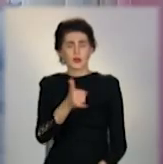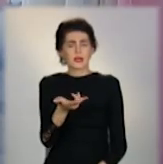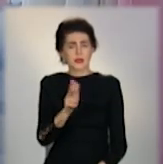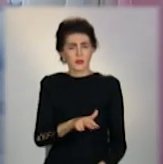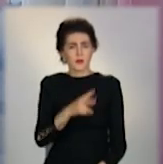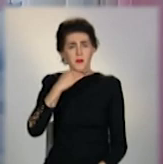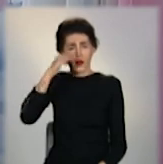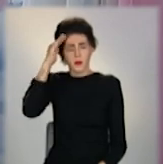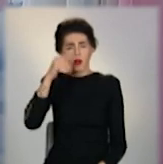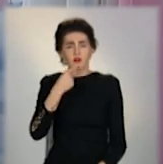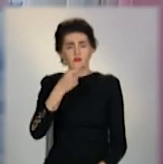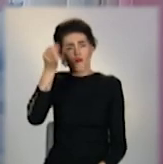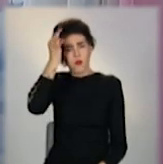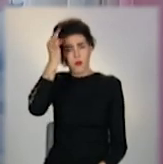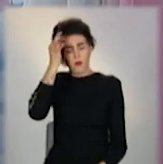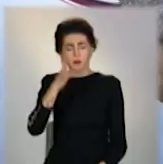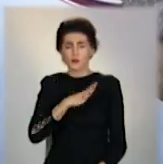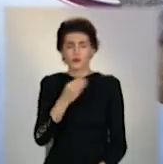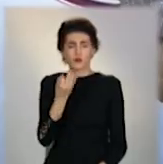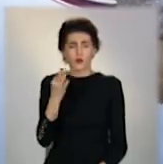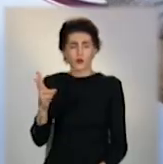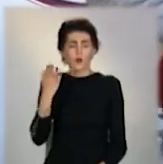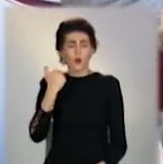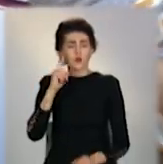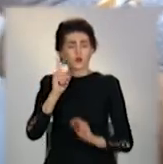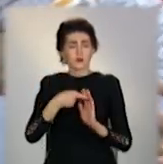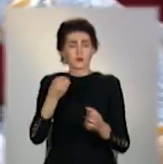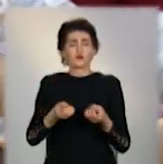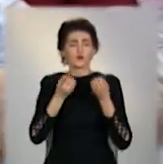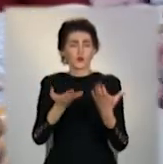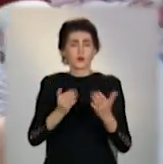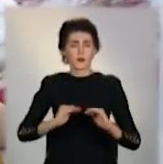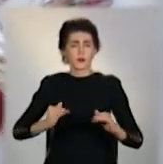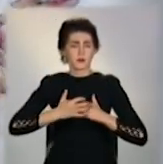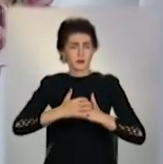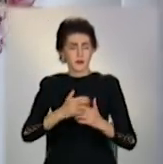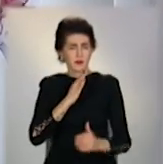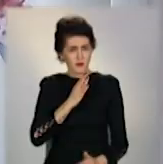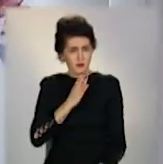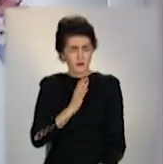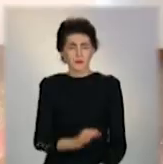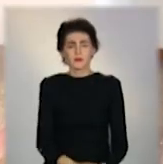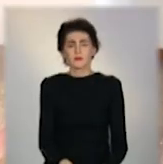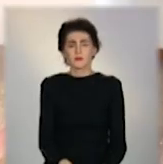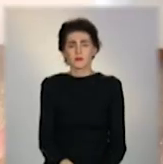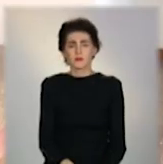Батько-немовлят згадує, був шокований, коли дізнався, скільки дітей дружина носить під серцем.